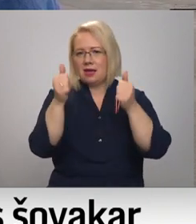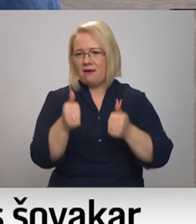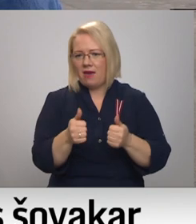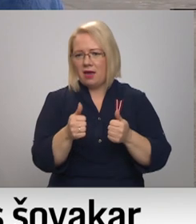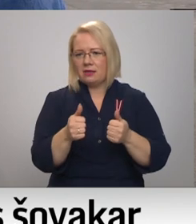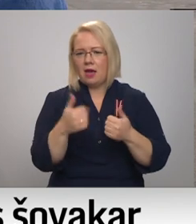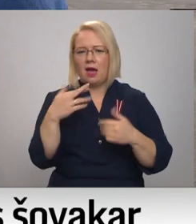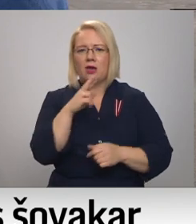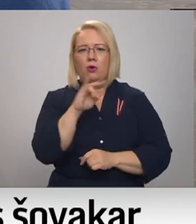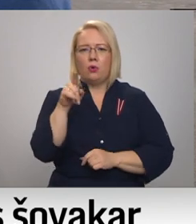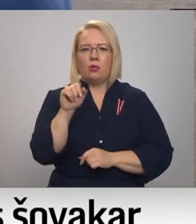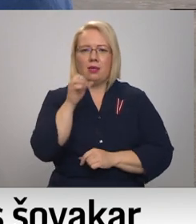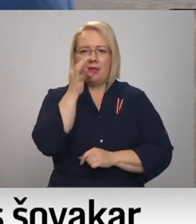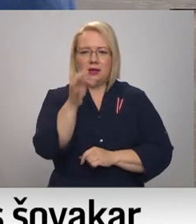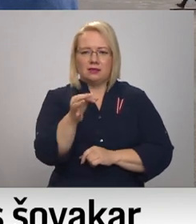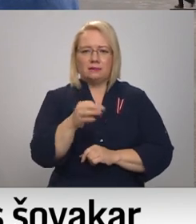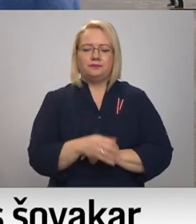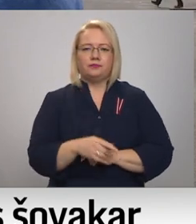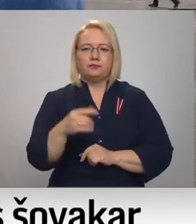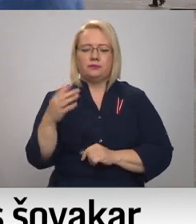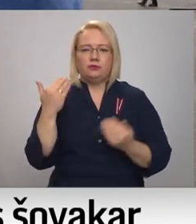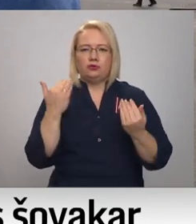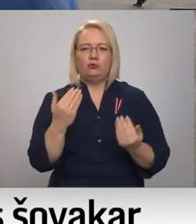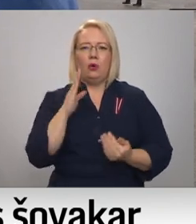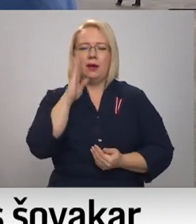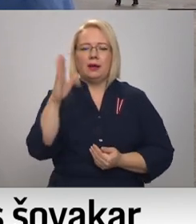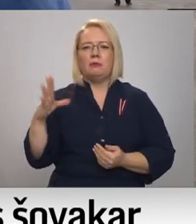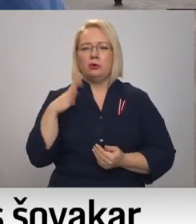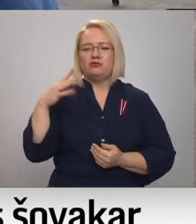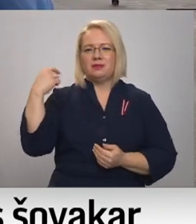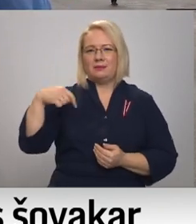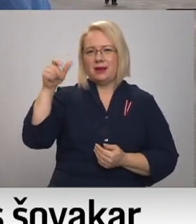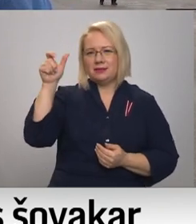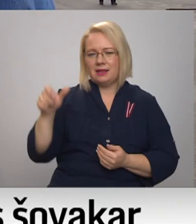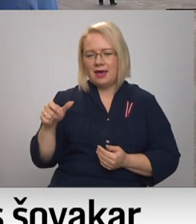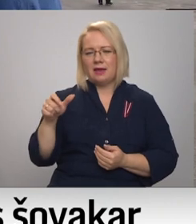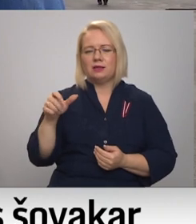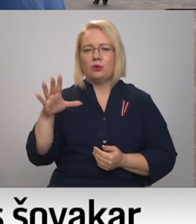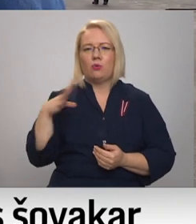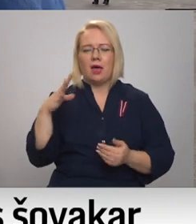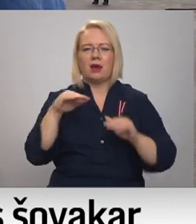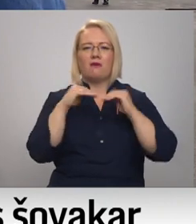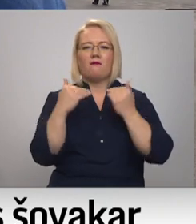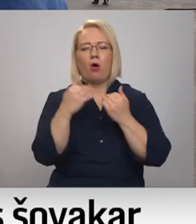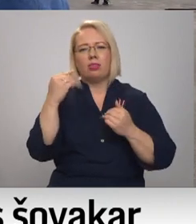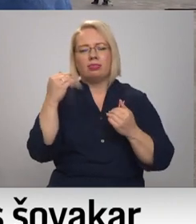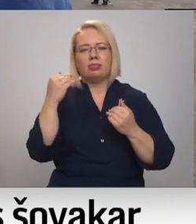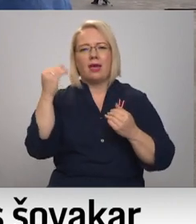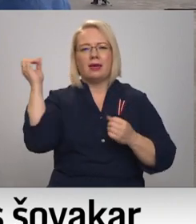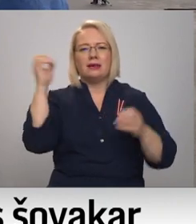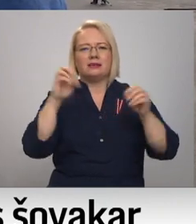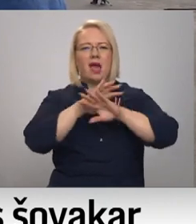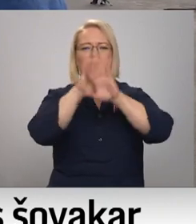jau Rūta teica. Šorīt eksprezidents un arī brīvus pieminekļu izgaismošanas fonda idejas autors un